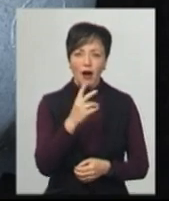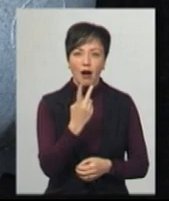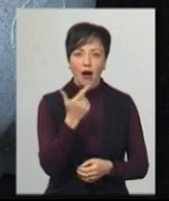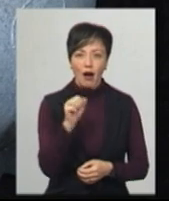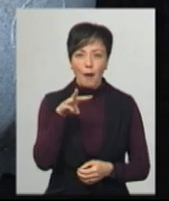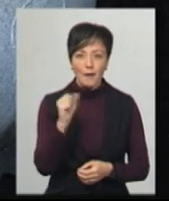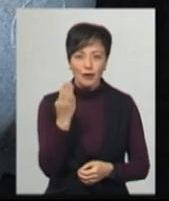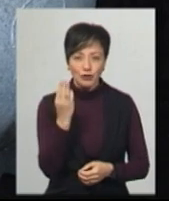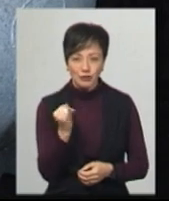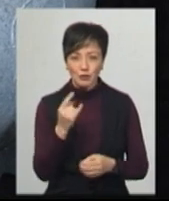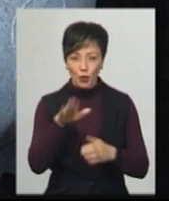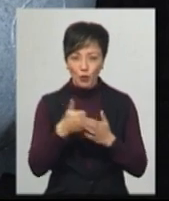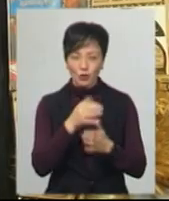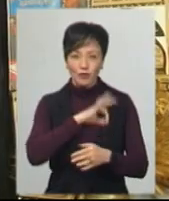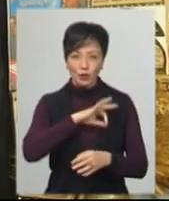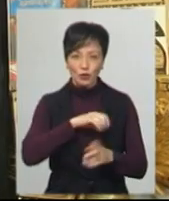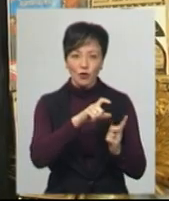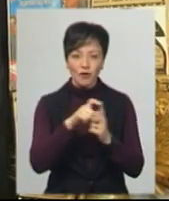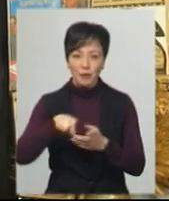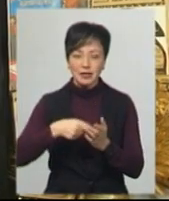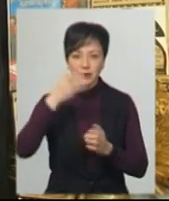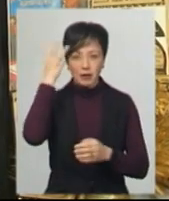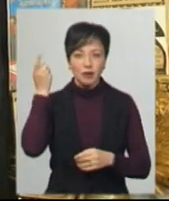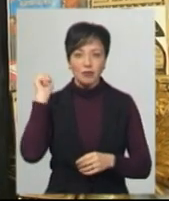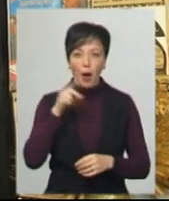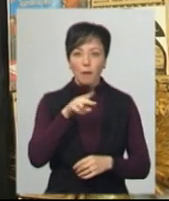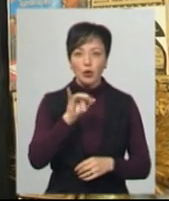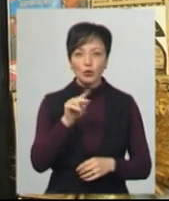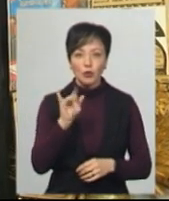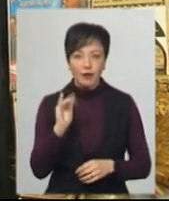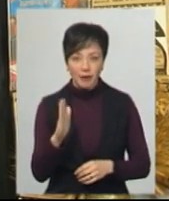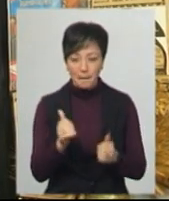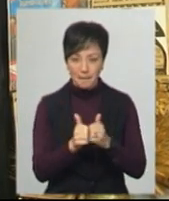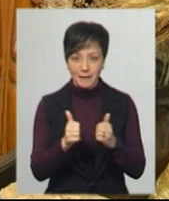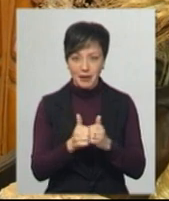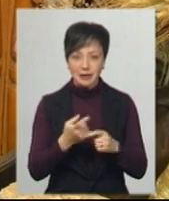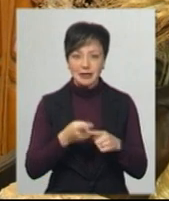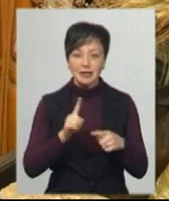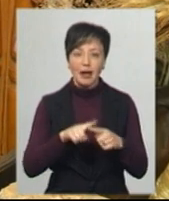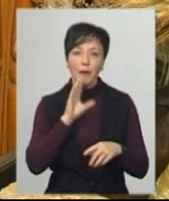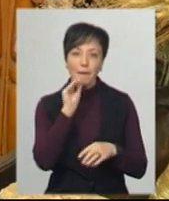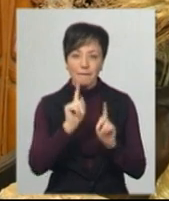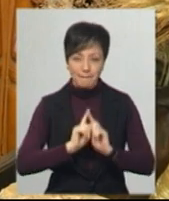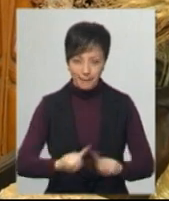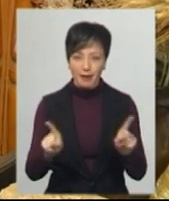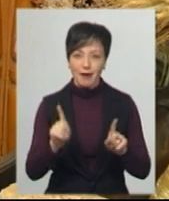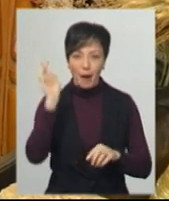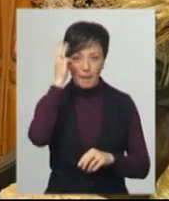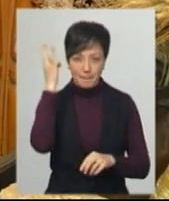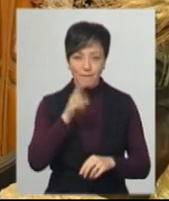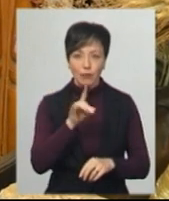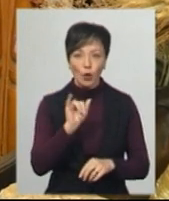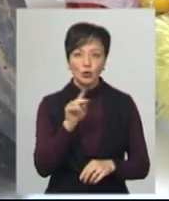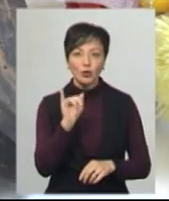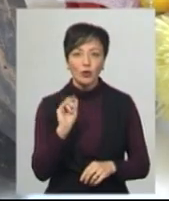ілюструють слова, які до нині вживаються у місті Хмельницькому, колишньому Проскуріві та його передмістях. Це Проскурівська говірка. Так, про експозицію розповідає